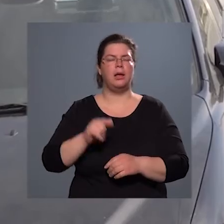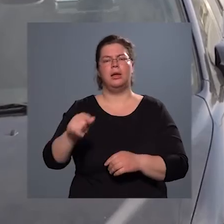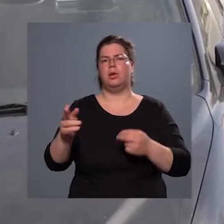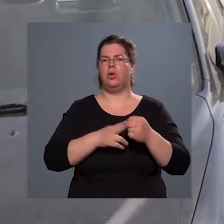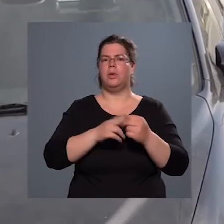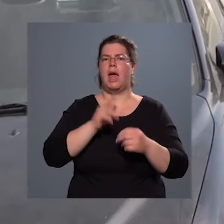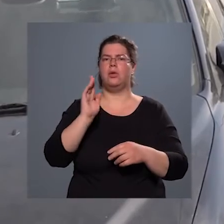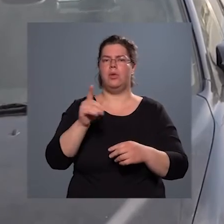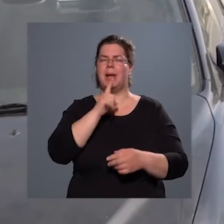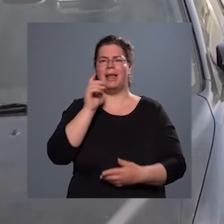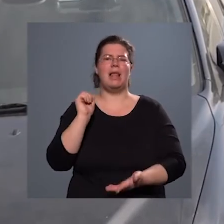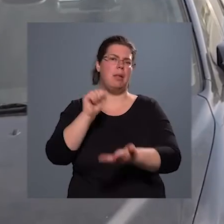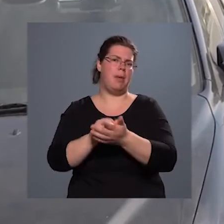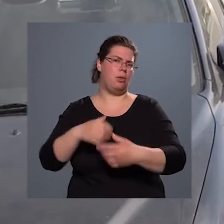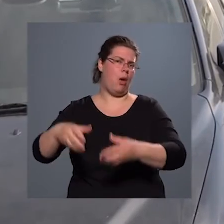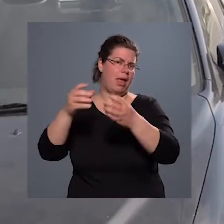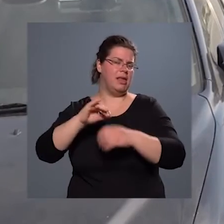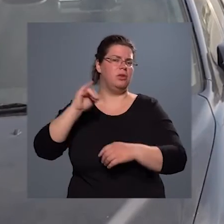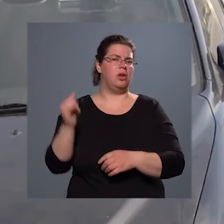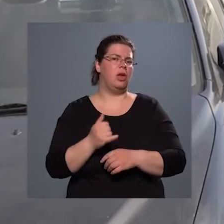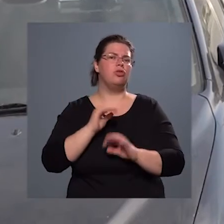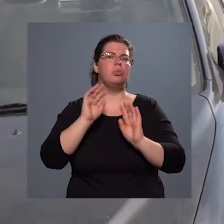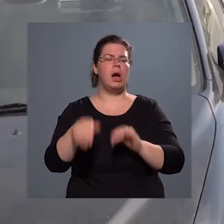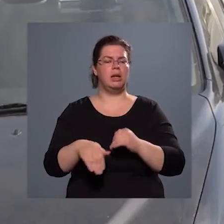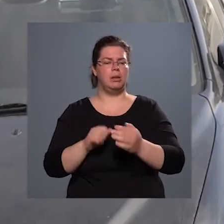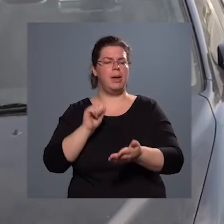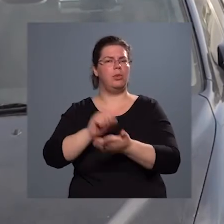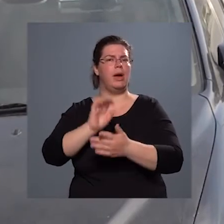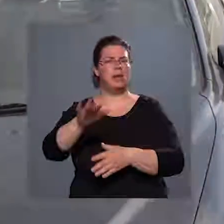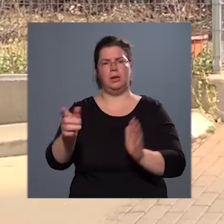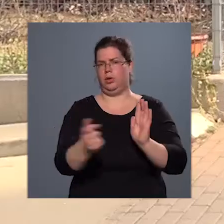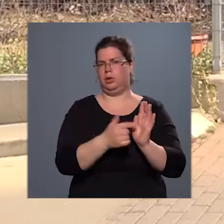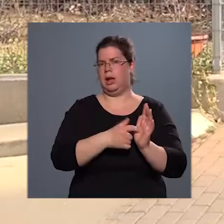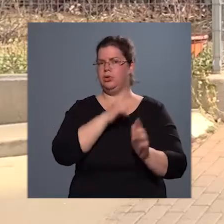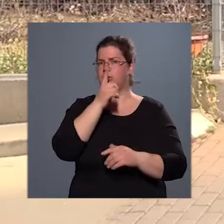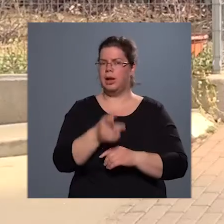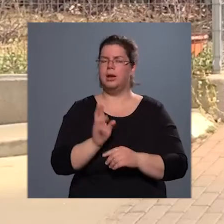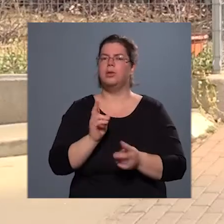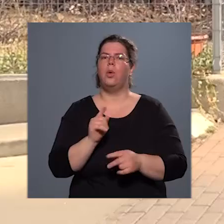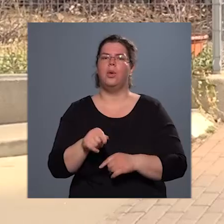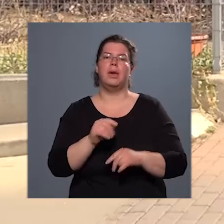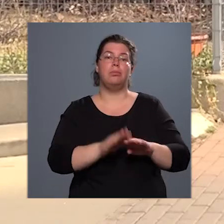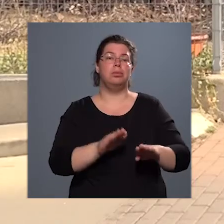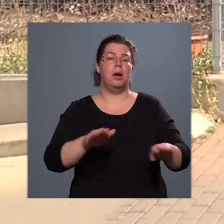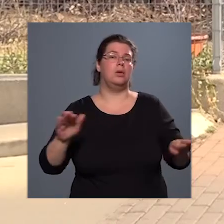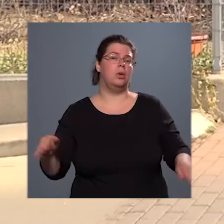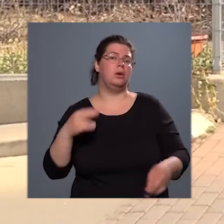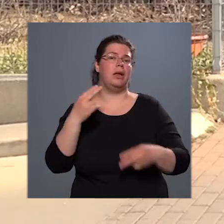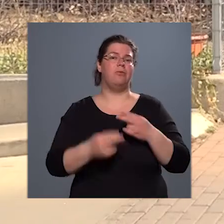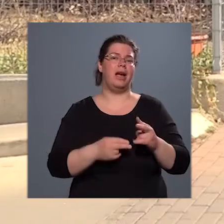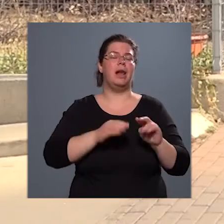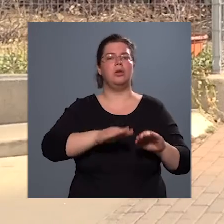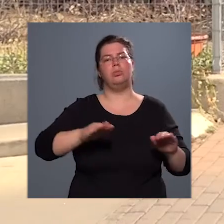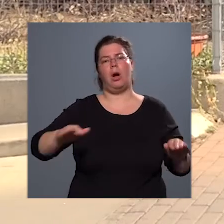beruházás indul, és a majdani beruházónak a kötelessége lesz, hogy egy parkolót, egy végleges